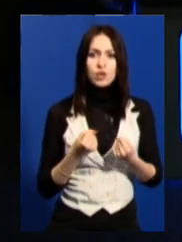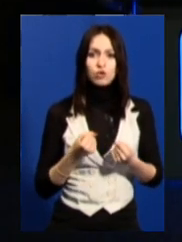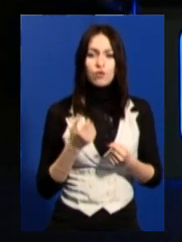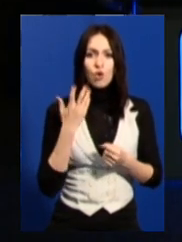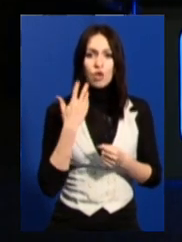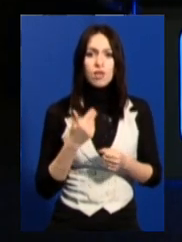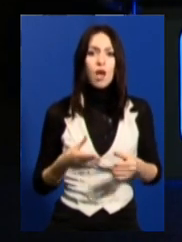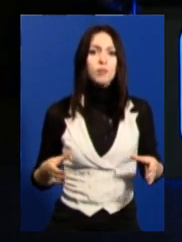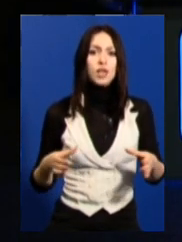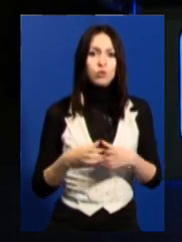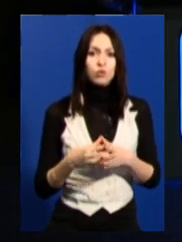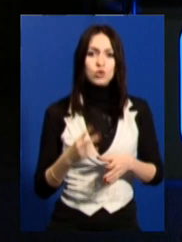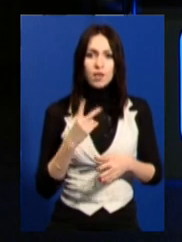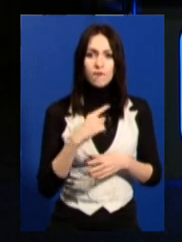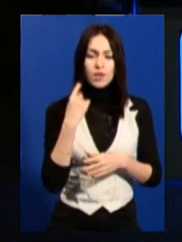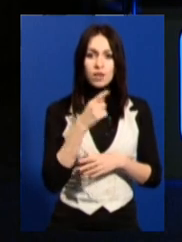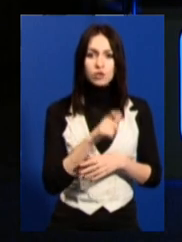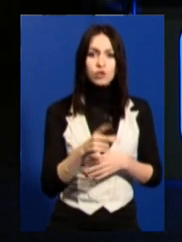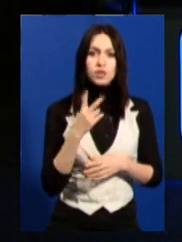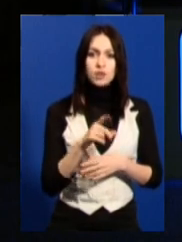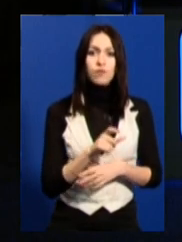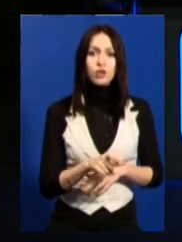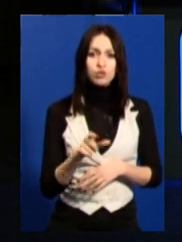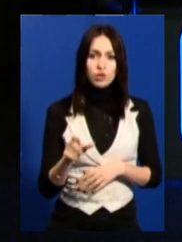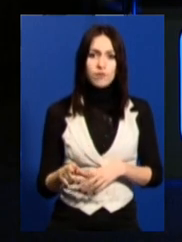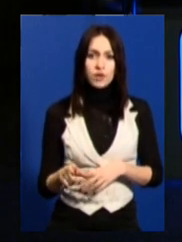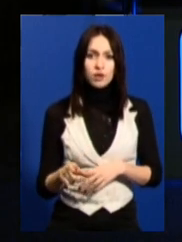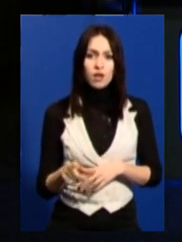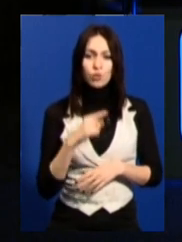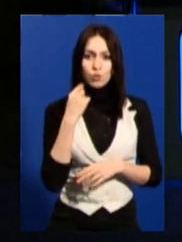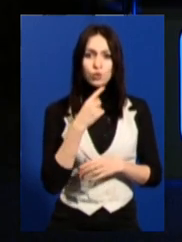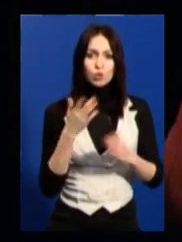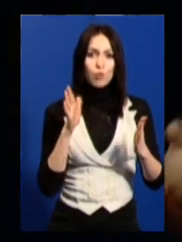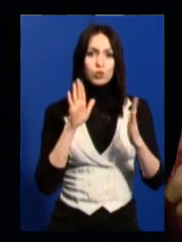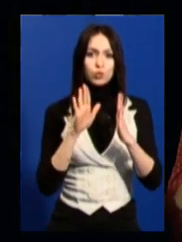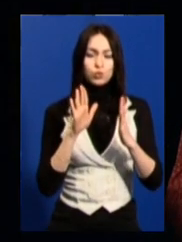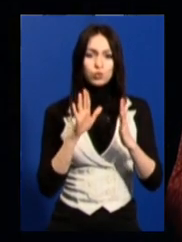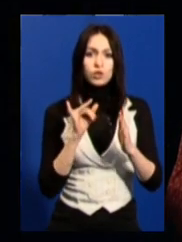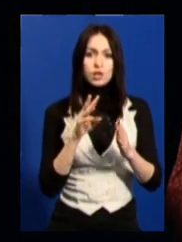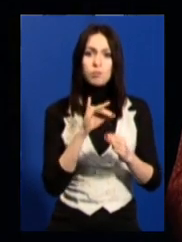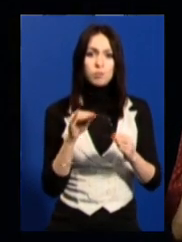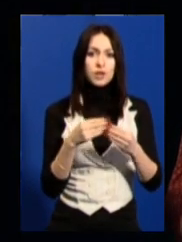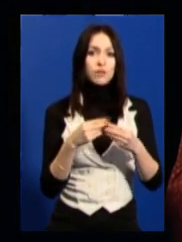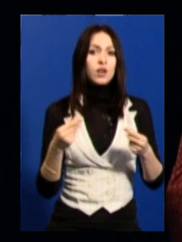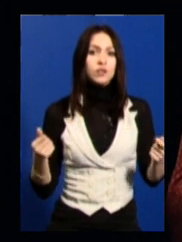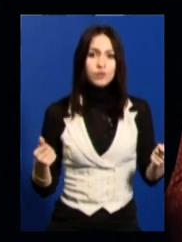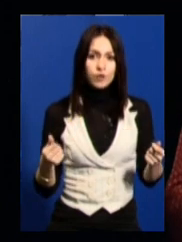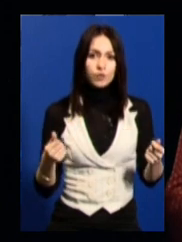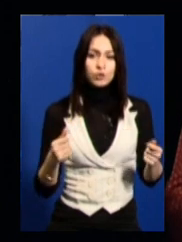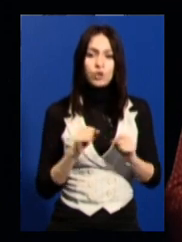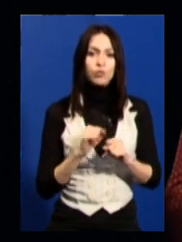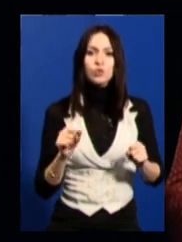поєднуються дві особистості, дві людини, обличчя до обличчя, то міфи розсипаються. Вже не можна